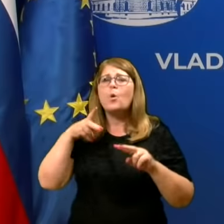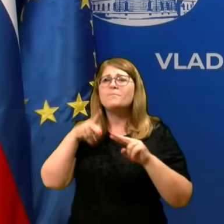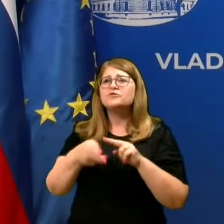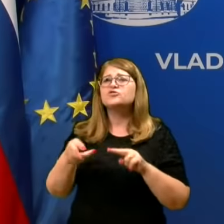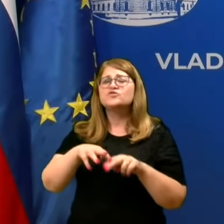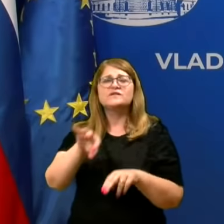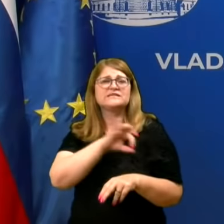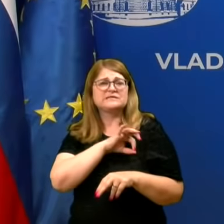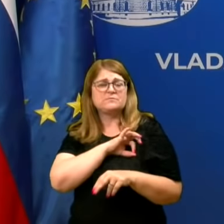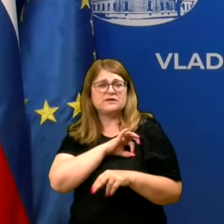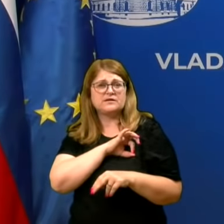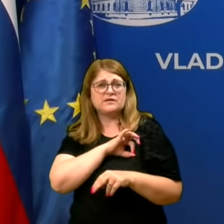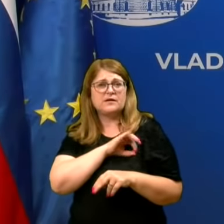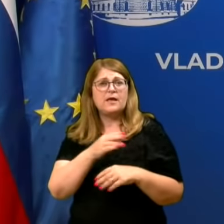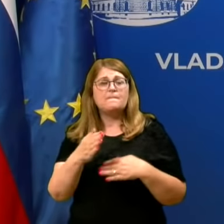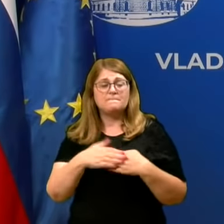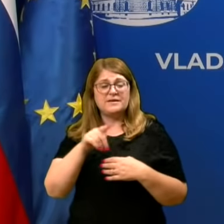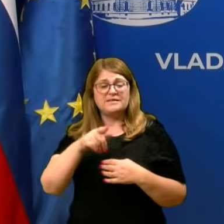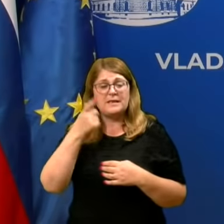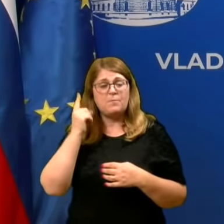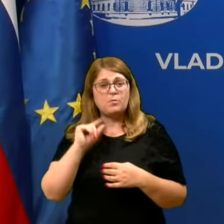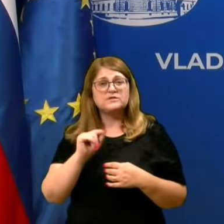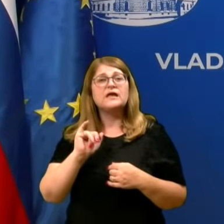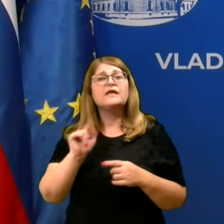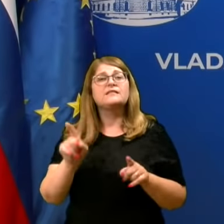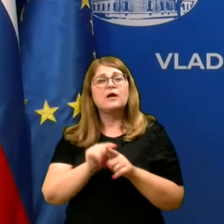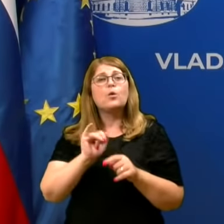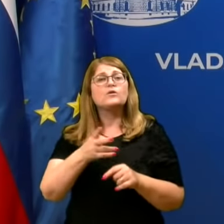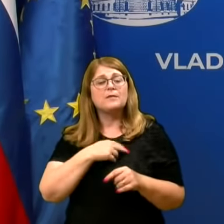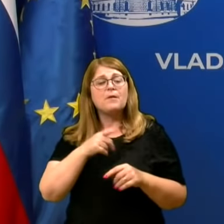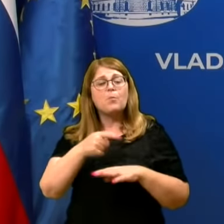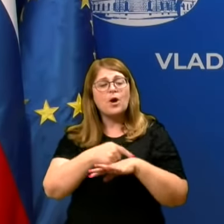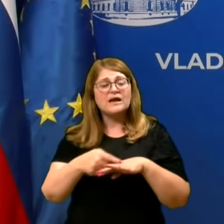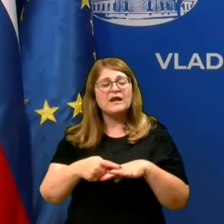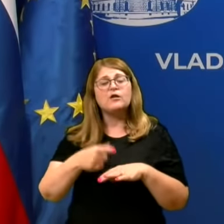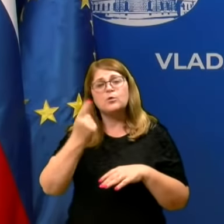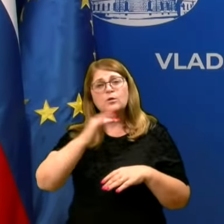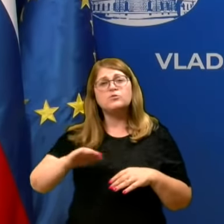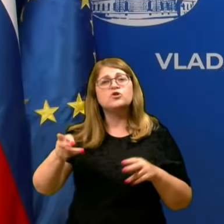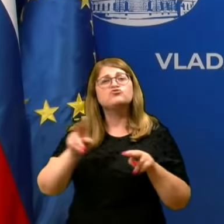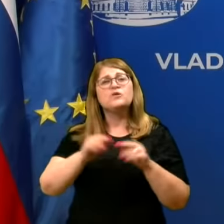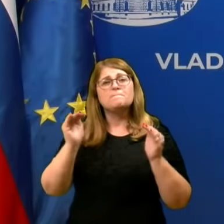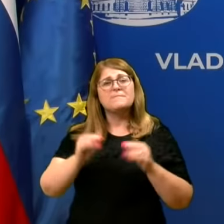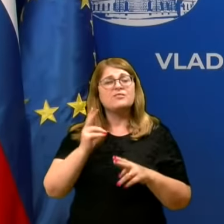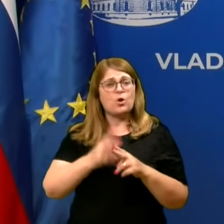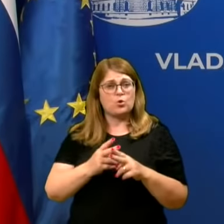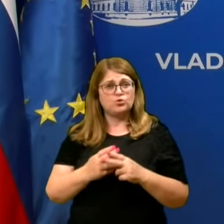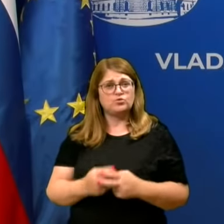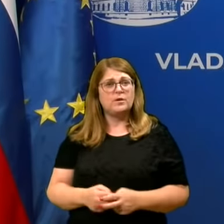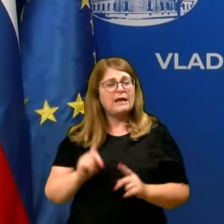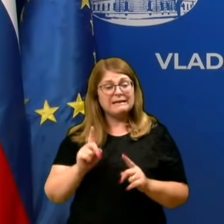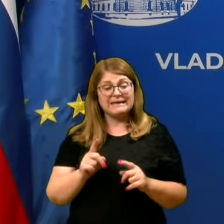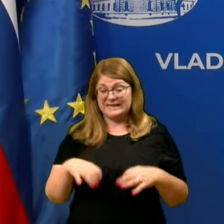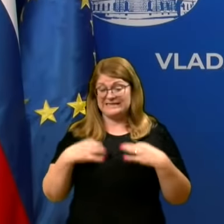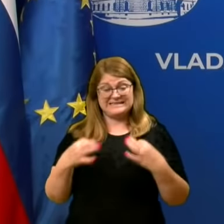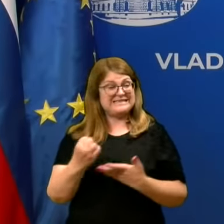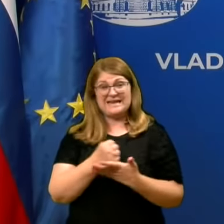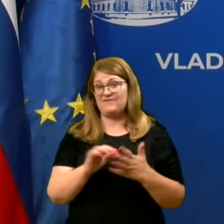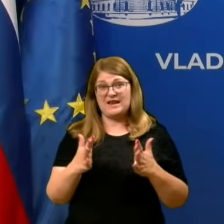čim več smrti pri raljivi populaciji, tako da imamo v raljivi populaciji čim manj okušb. Ker specifičnega zdravila ni,